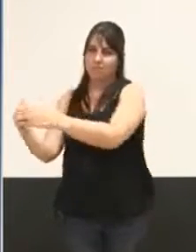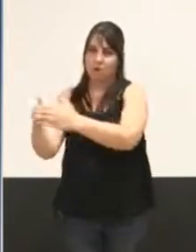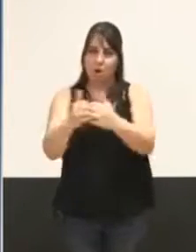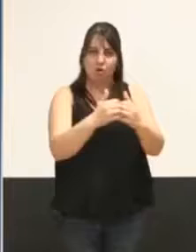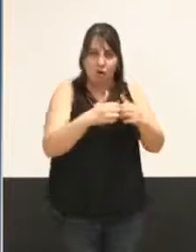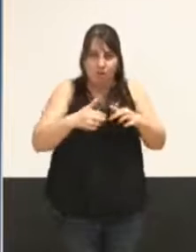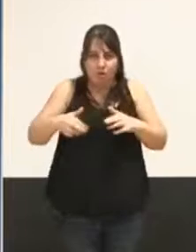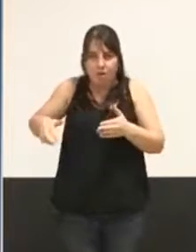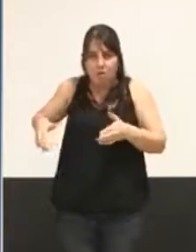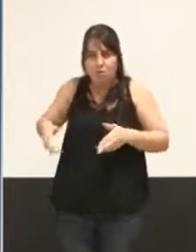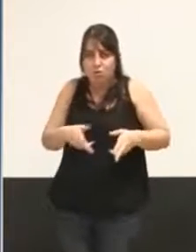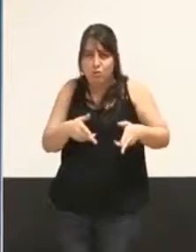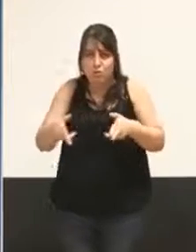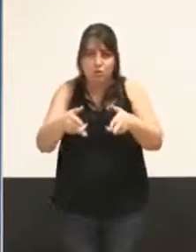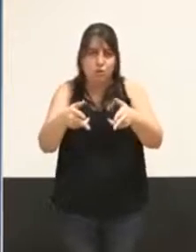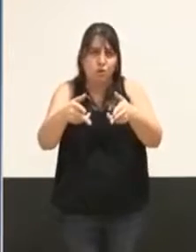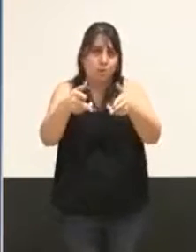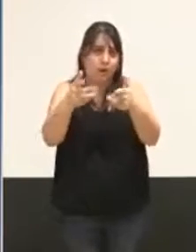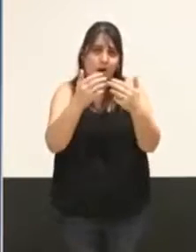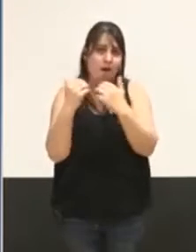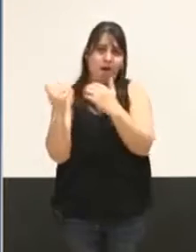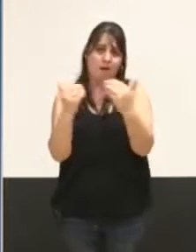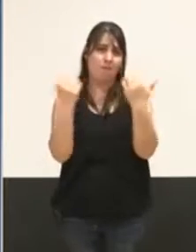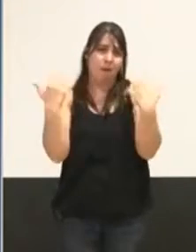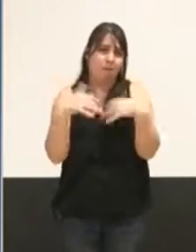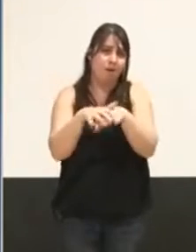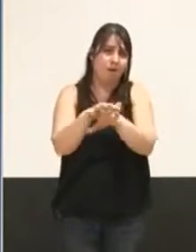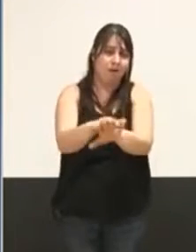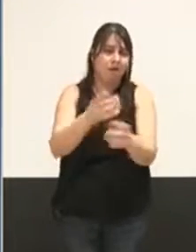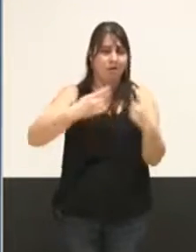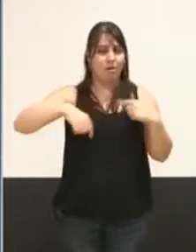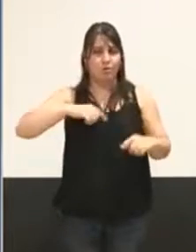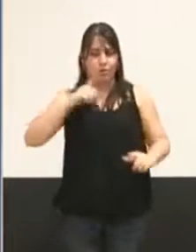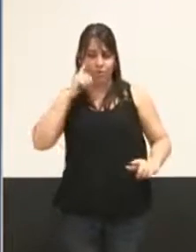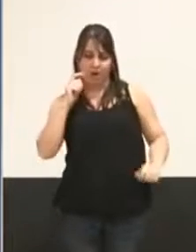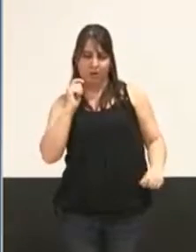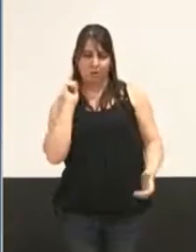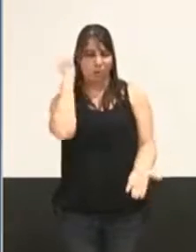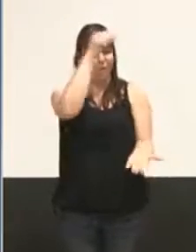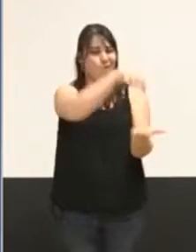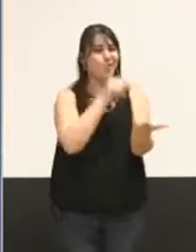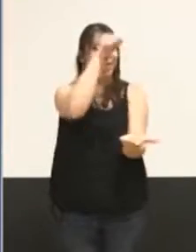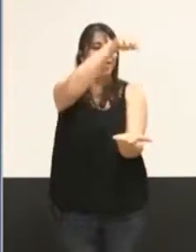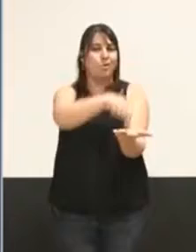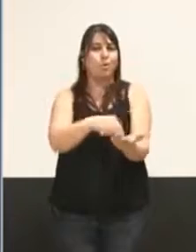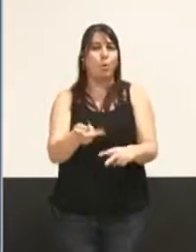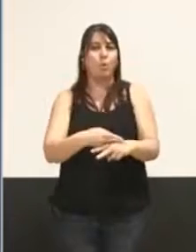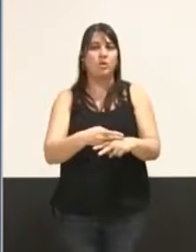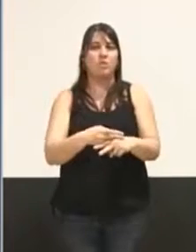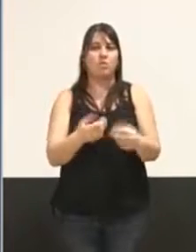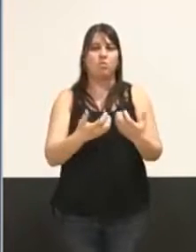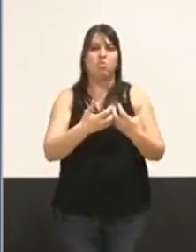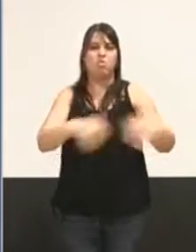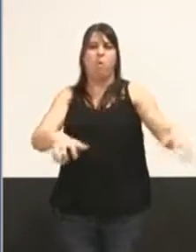à nous de faire en sorte que nous ne fassions pas de ces lieux-là des outils de division.